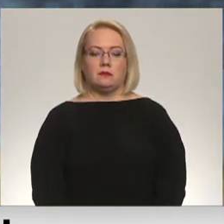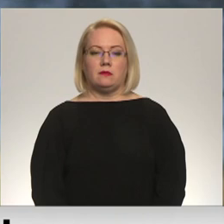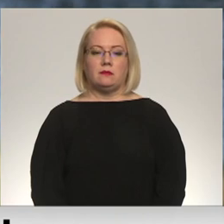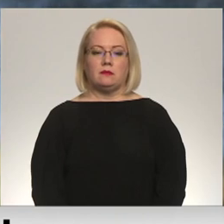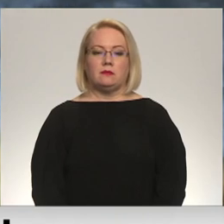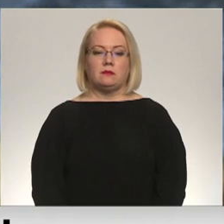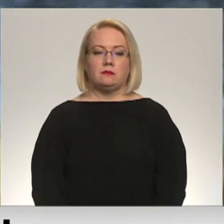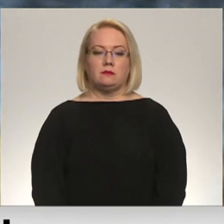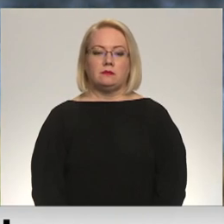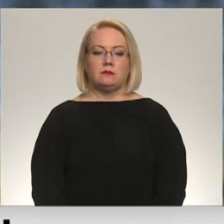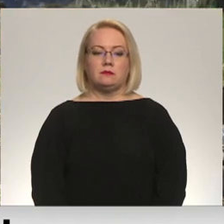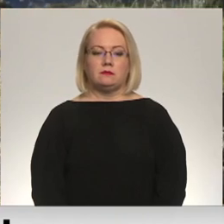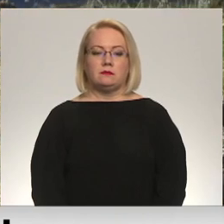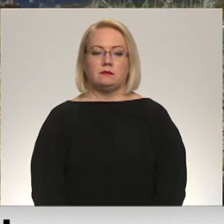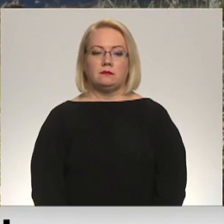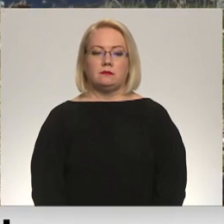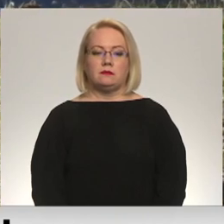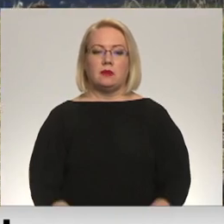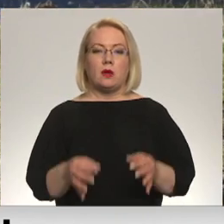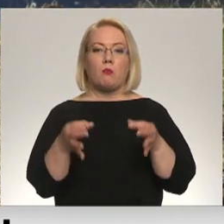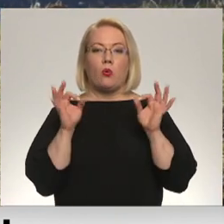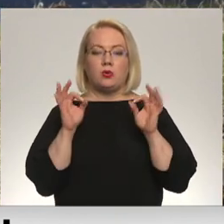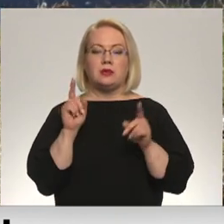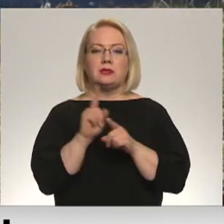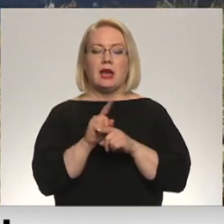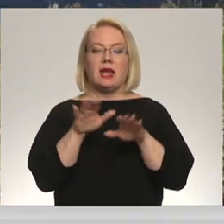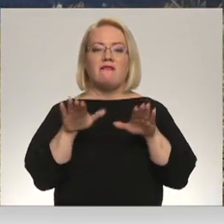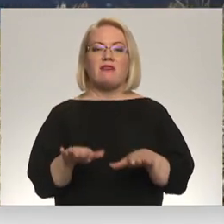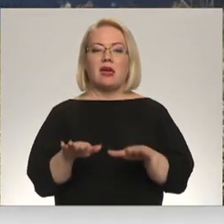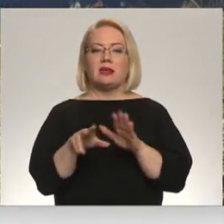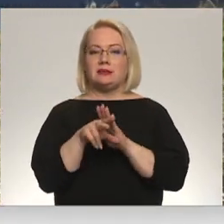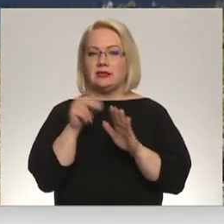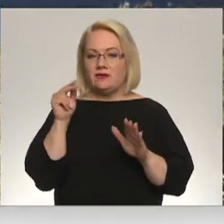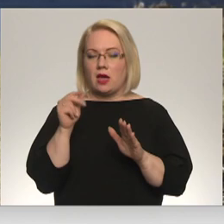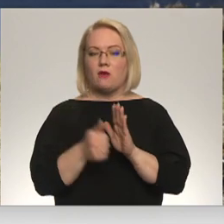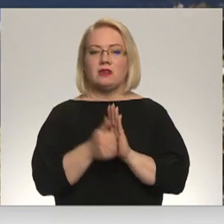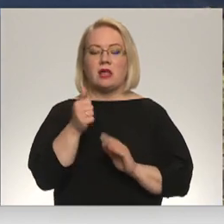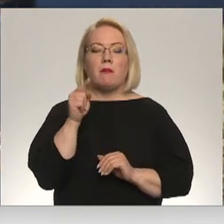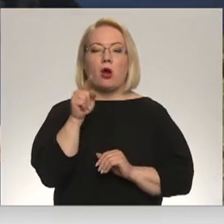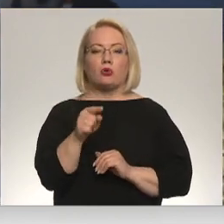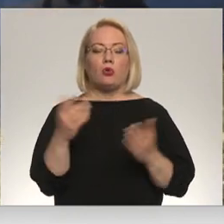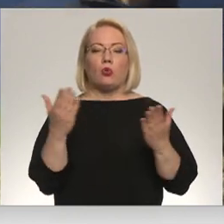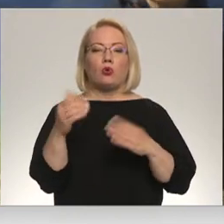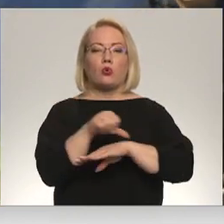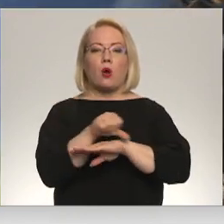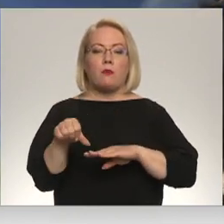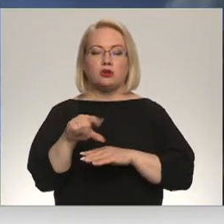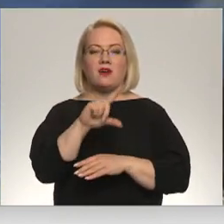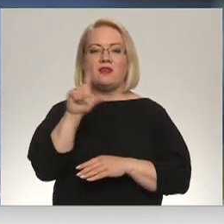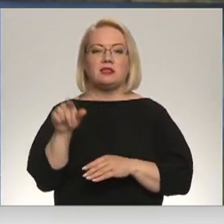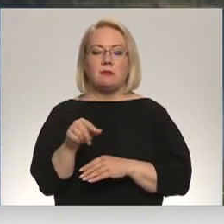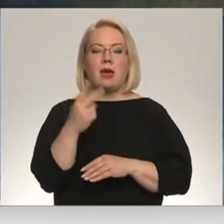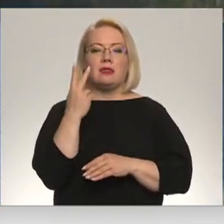arī dzīvo. Būtiski ir arī vietas izvēle un vislabāk ir tur, kur robežojas vismaz divi